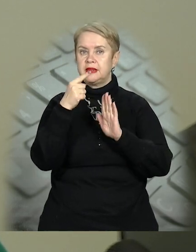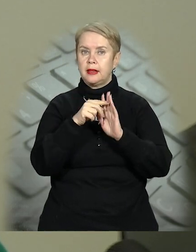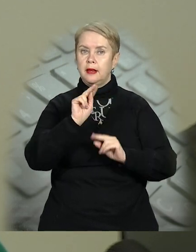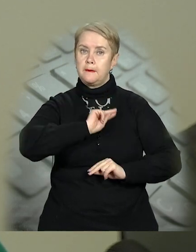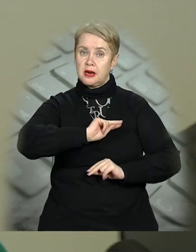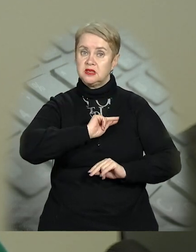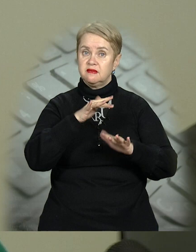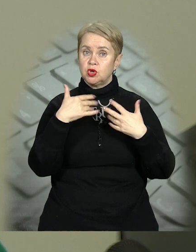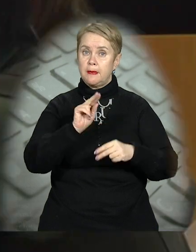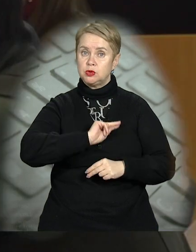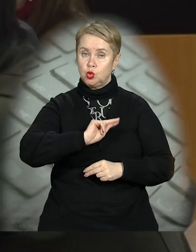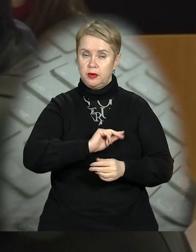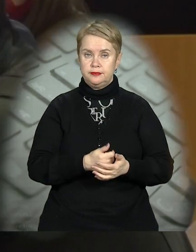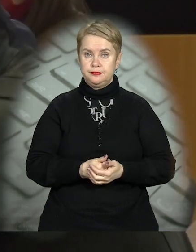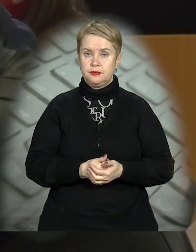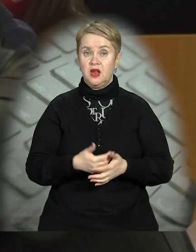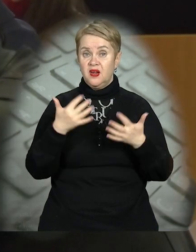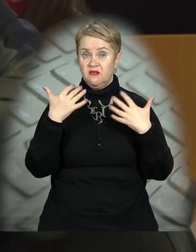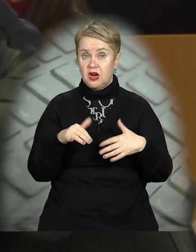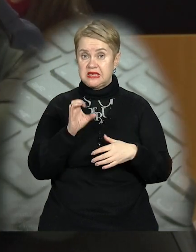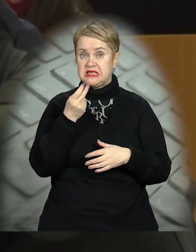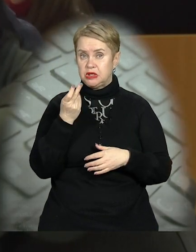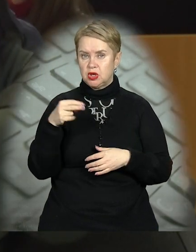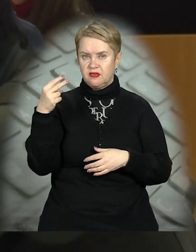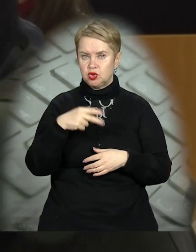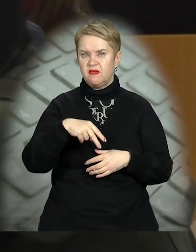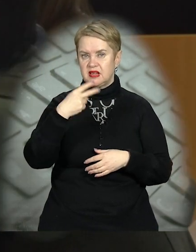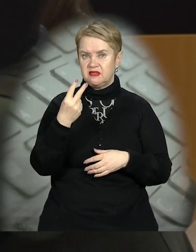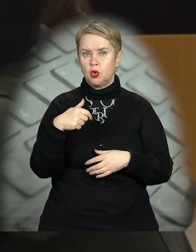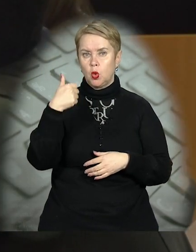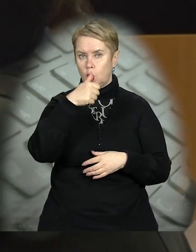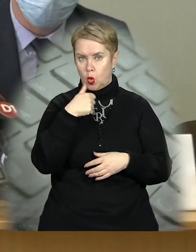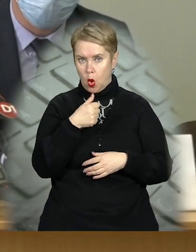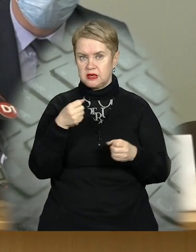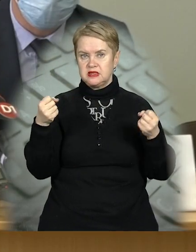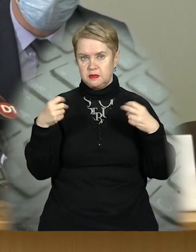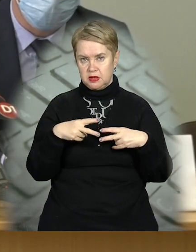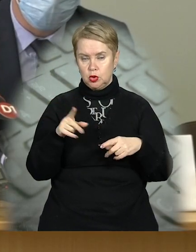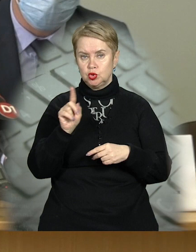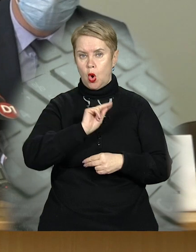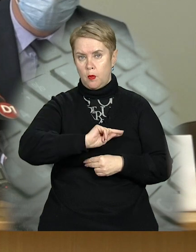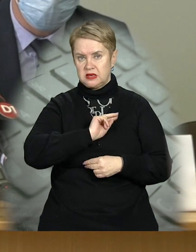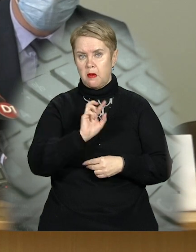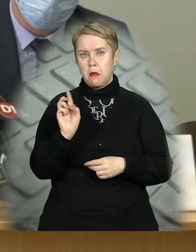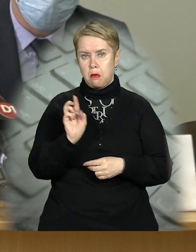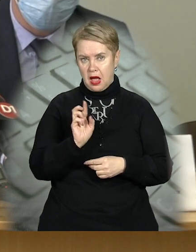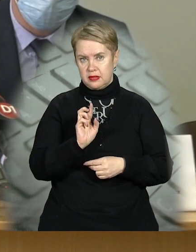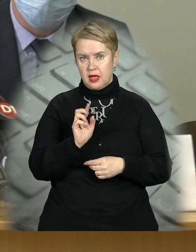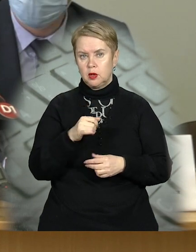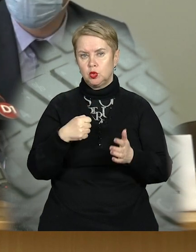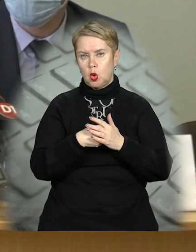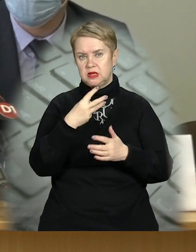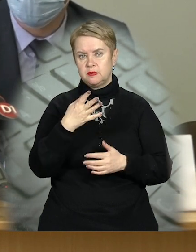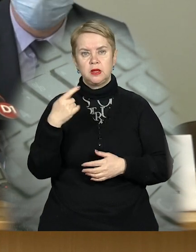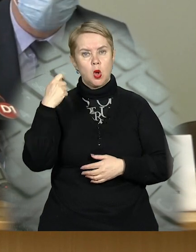працювати і вже працюємо. Вже з січня 2022 року спеціалісти, що працюють в бібліотеках віком до